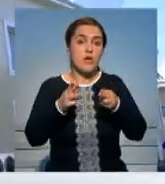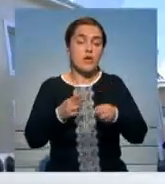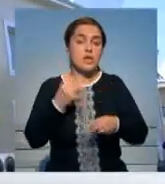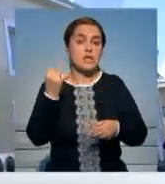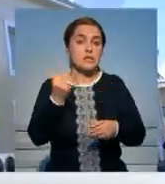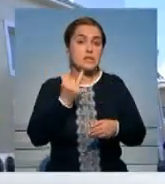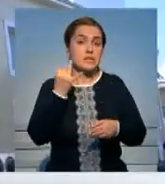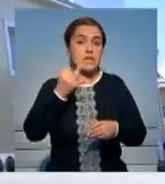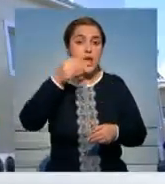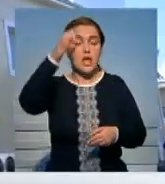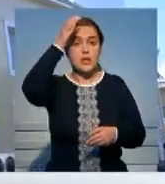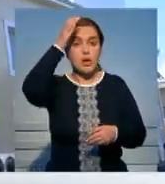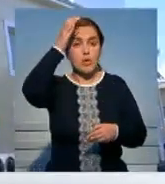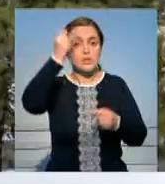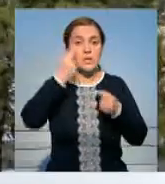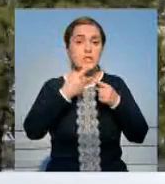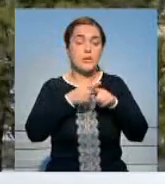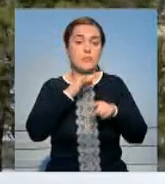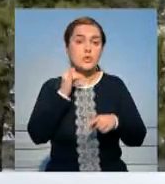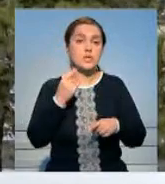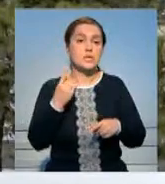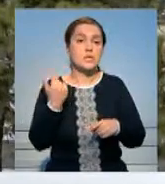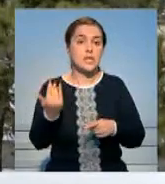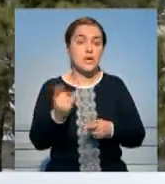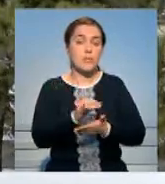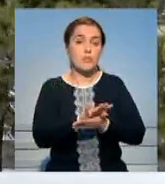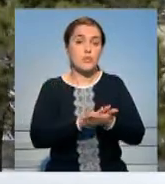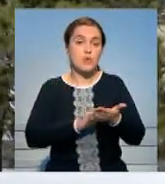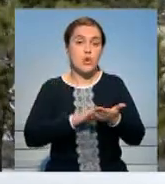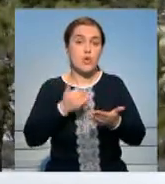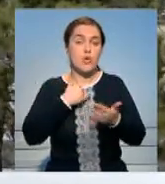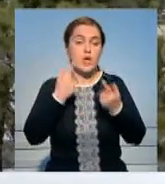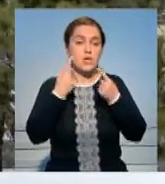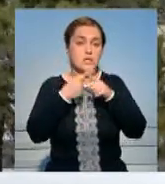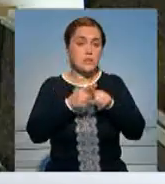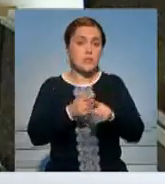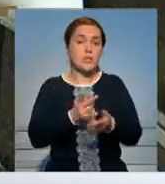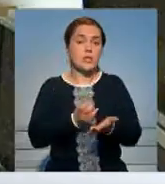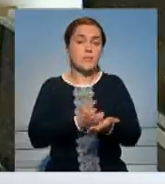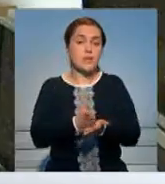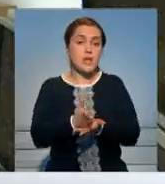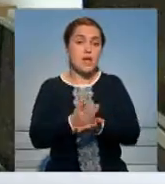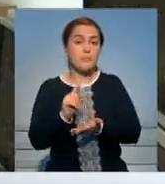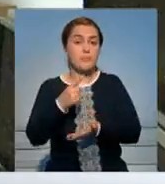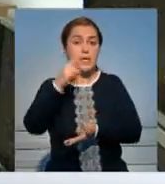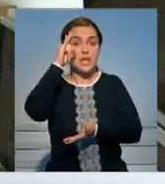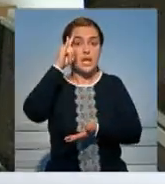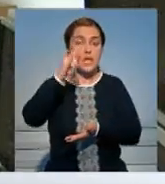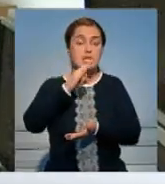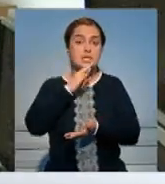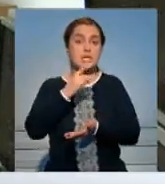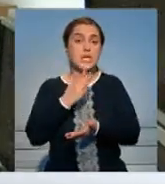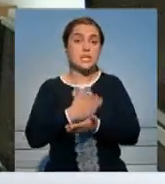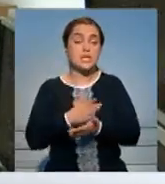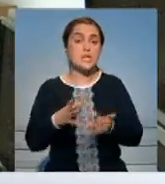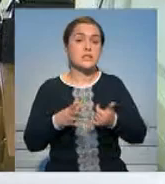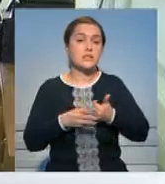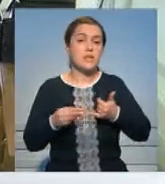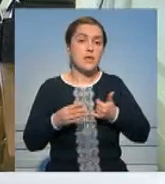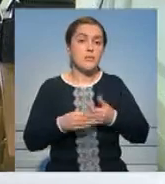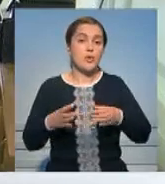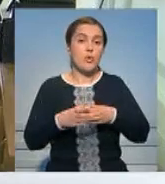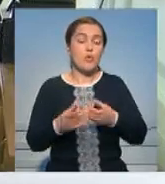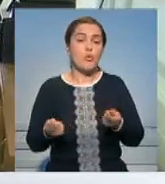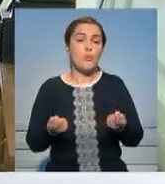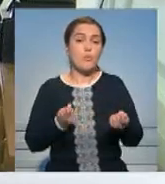фантастический мир науки и техники. Многие из них планируют продолжить свое обучение по техническому направлению. Напомню, первый казахстанский наземный